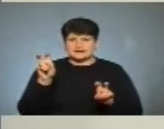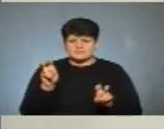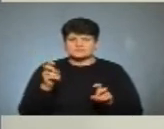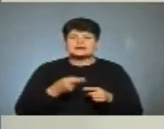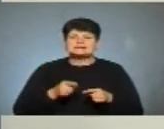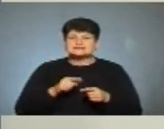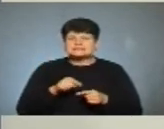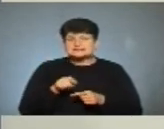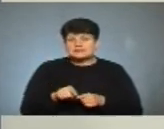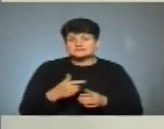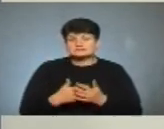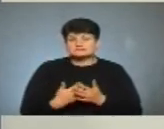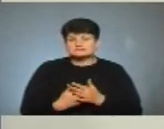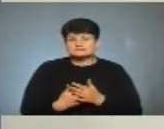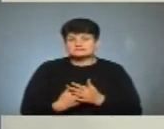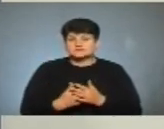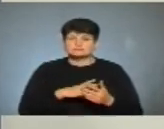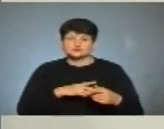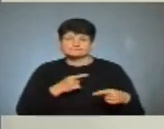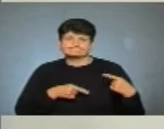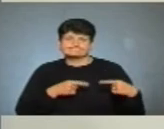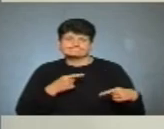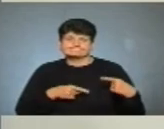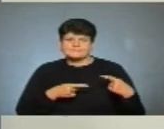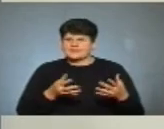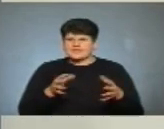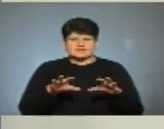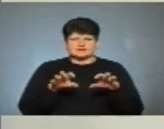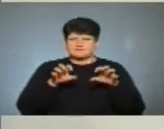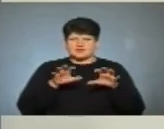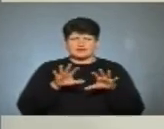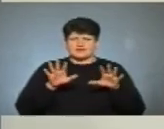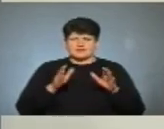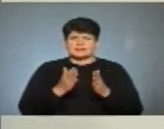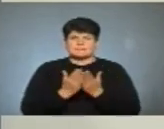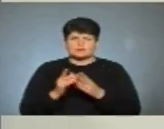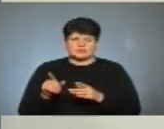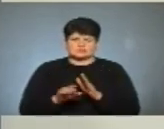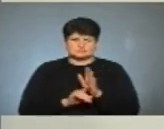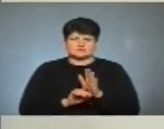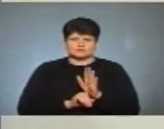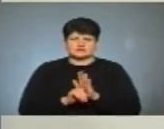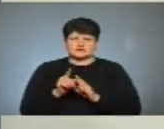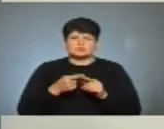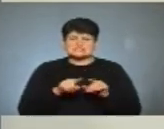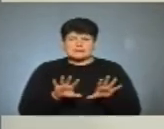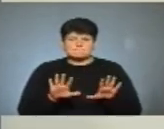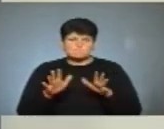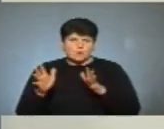таке, знаєте, були суперечності, не сприйняли бібліотекарі спочатку цього моменту.